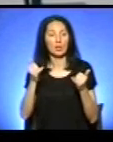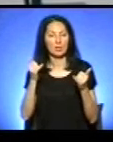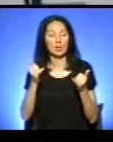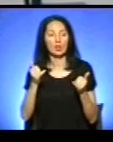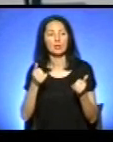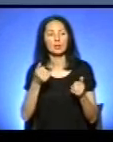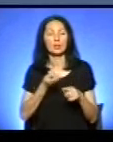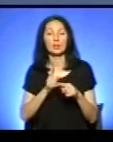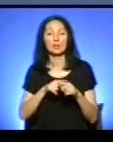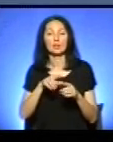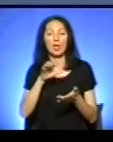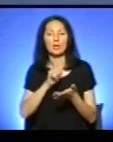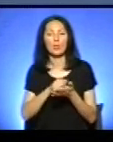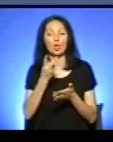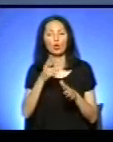таблиці.